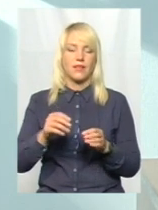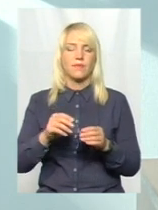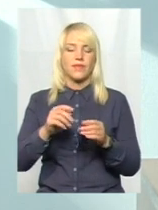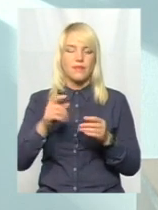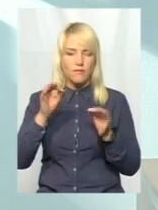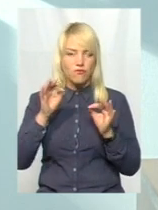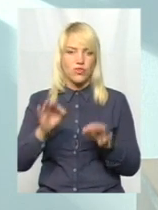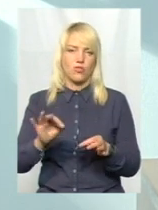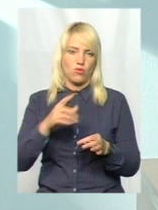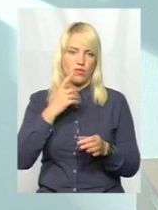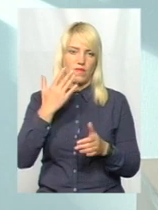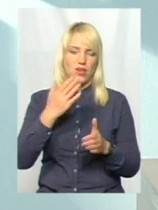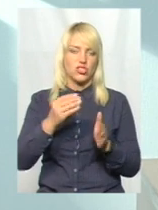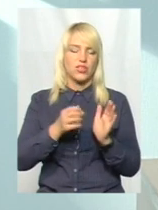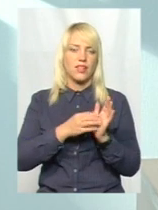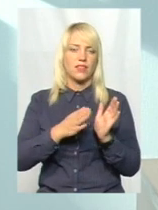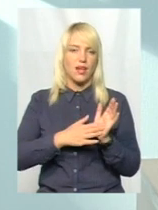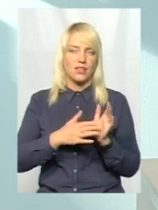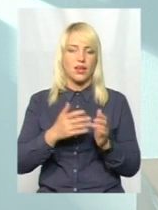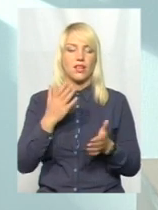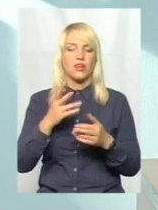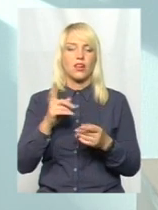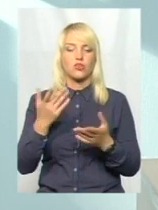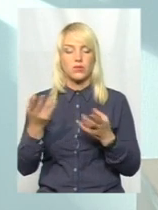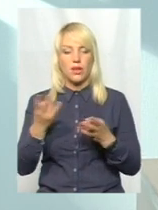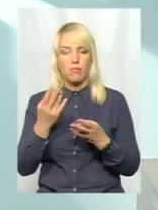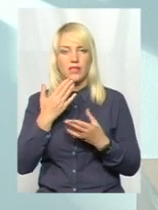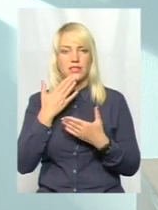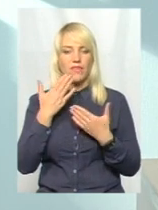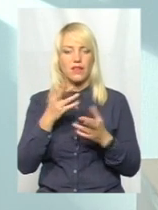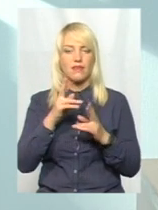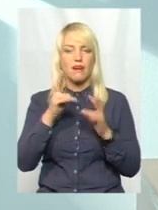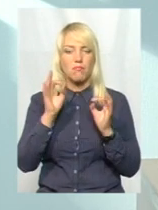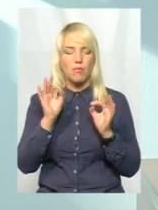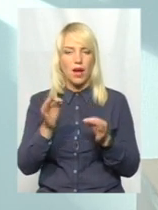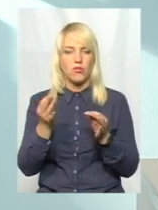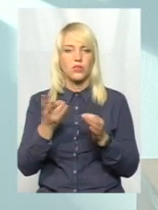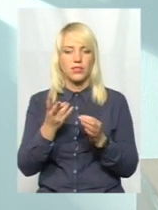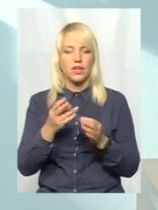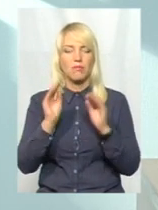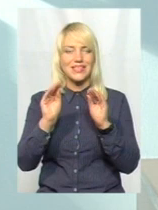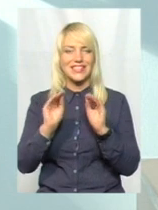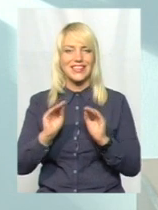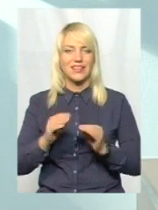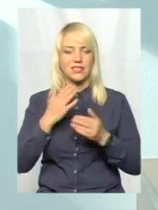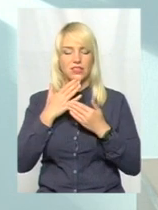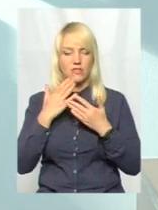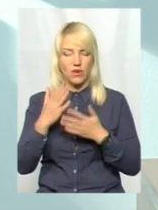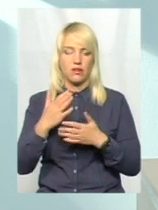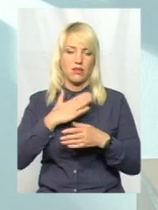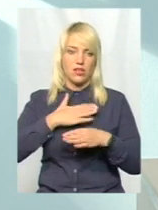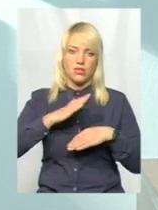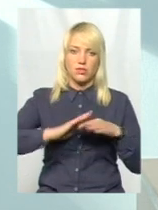Якщо вам потрібна якась порада для того, як правильно скласти звернення, повірте, наші спеціалісти нададуть професійну вам